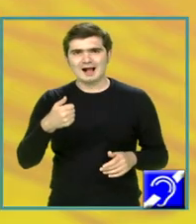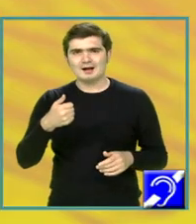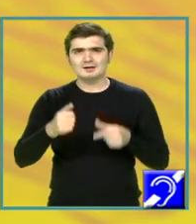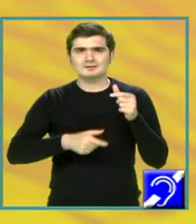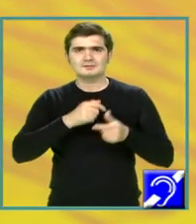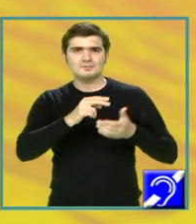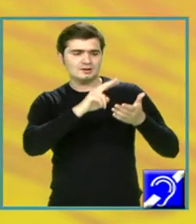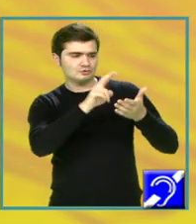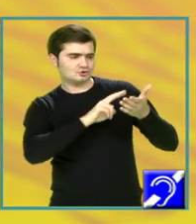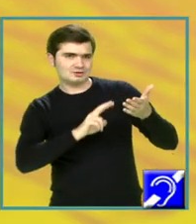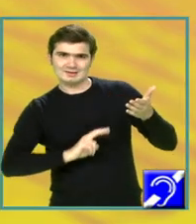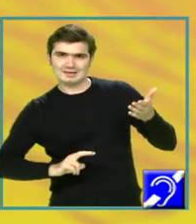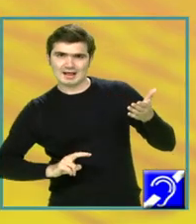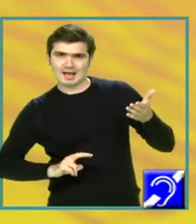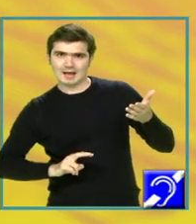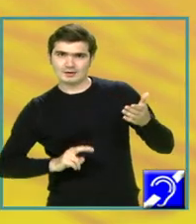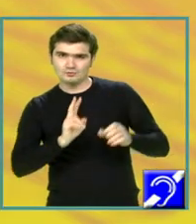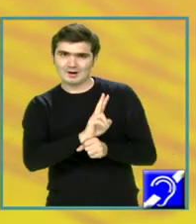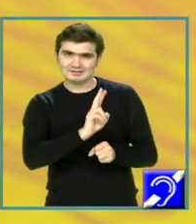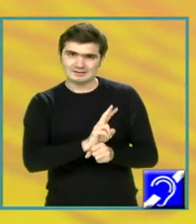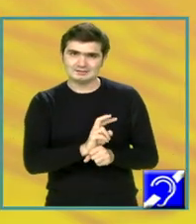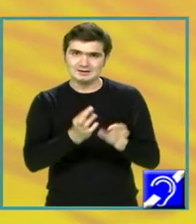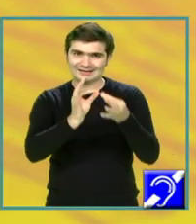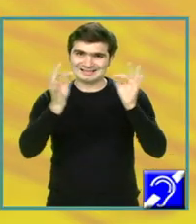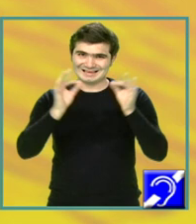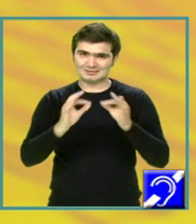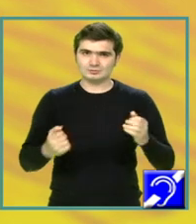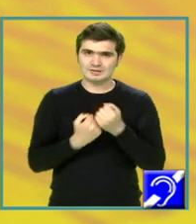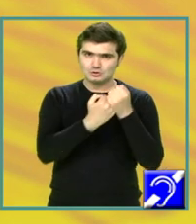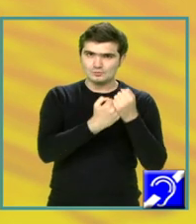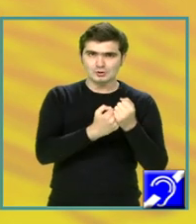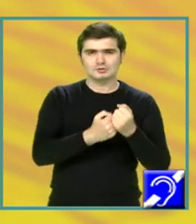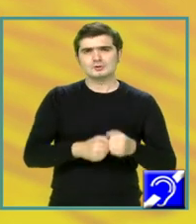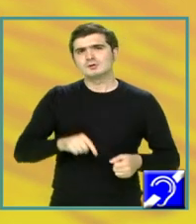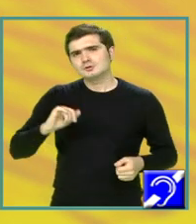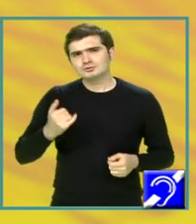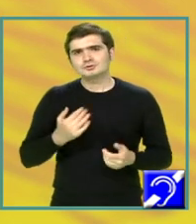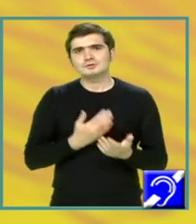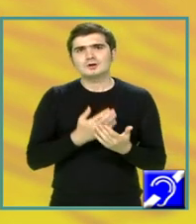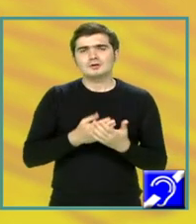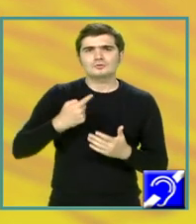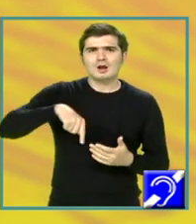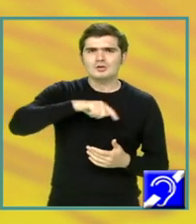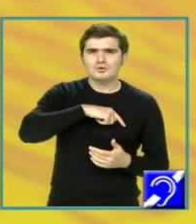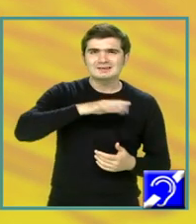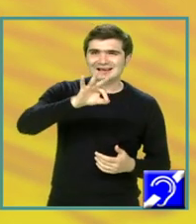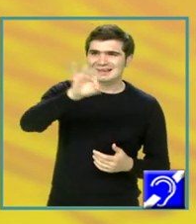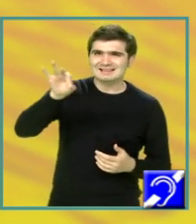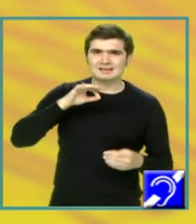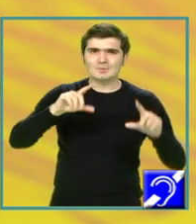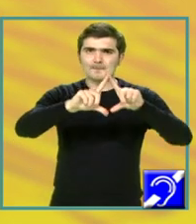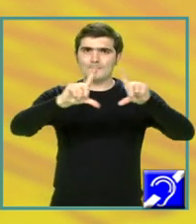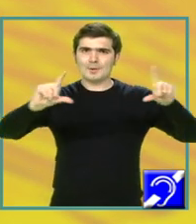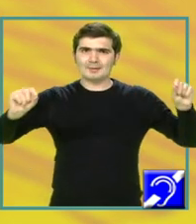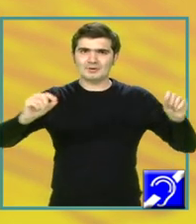lectura, citirea, mai corect spus, cu atenție a textului suport și practic identificarea în fragmentul